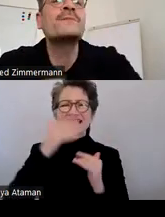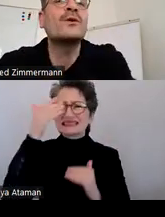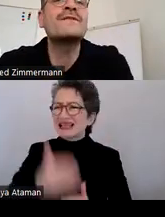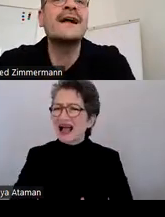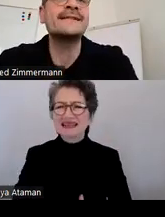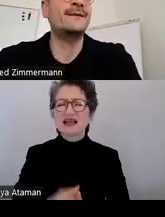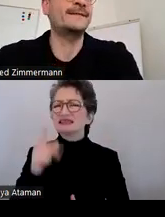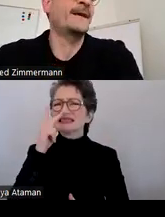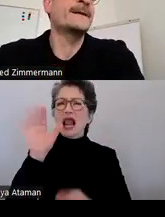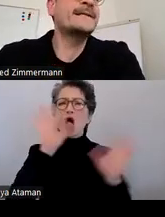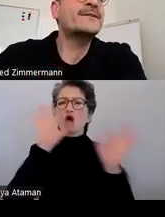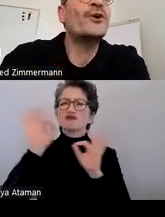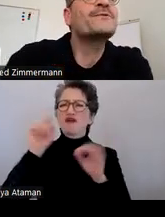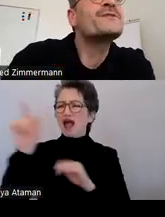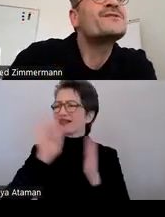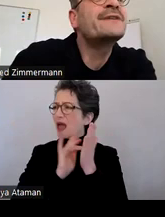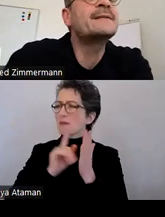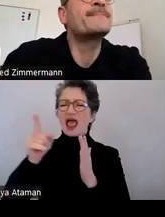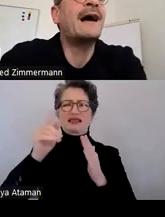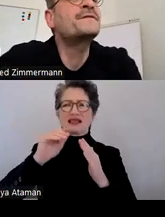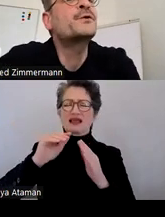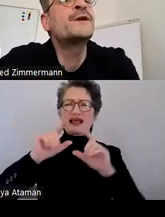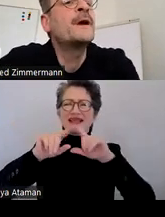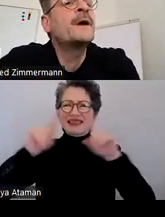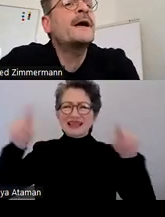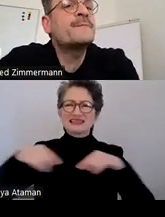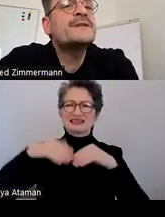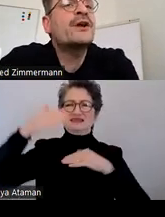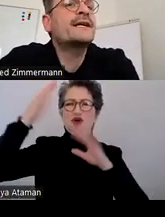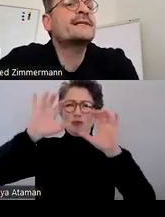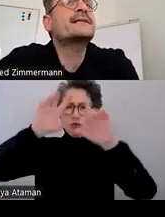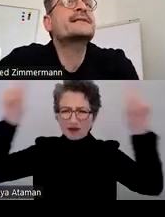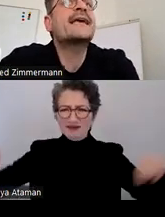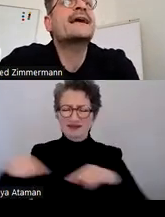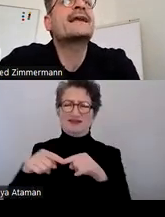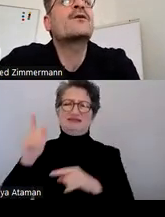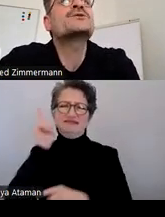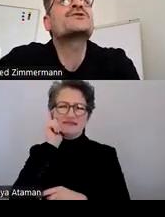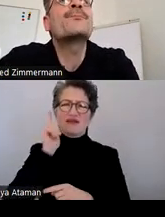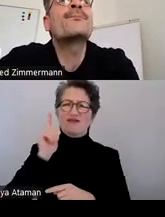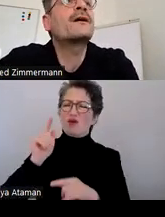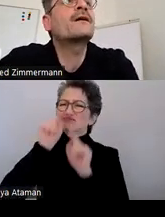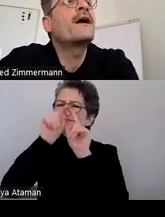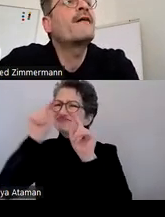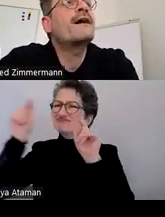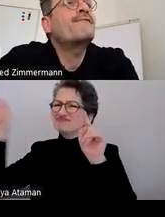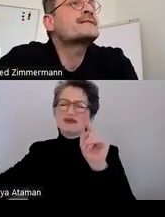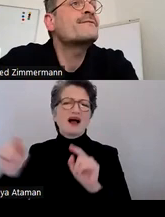Sie sehen da oben die Auswahl Tablet, Desktop, Screen, Smartphone. Sie können tatsächlich sehr genau bestimmen,